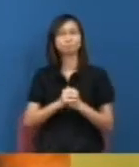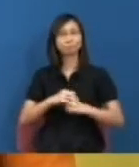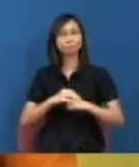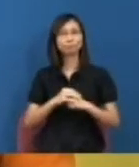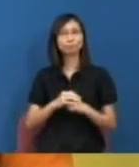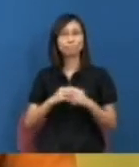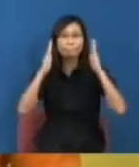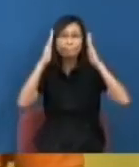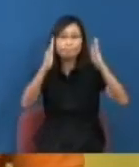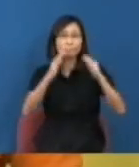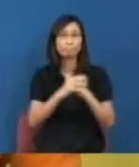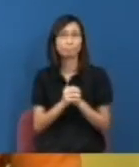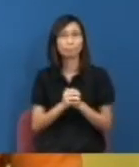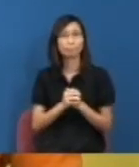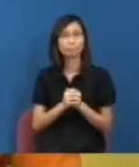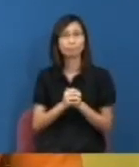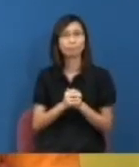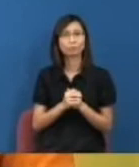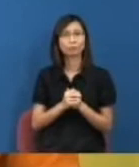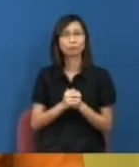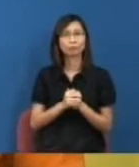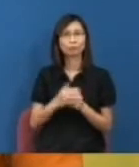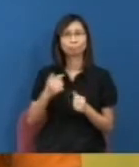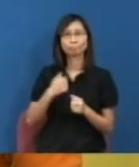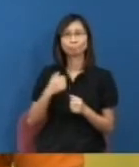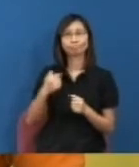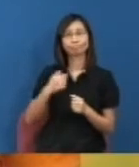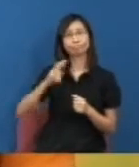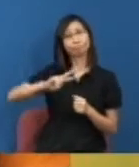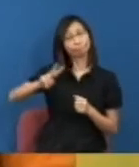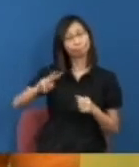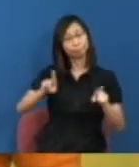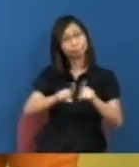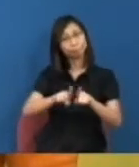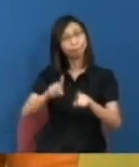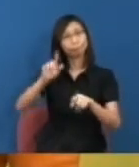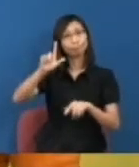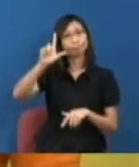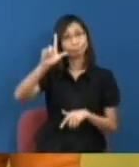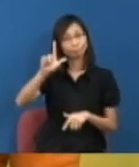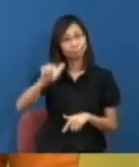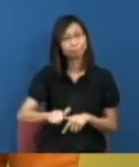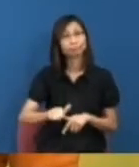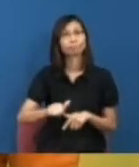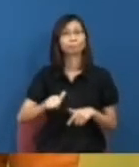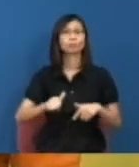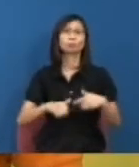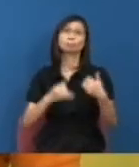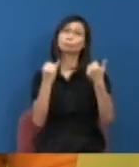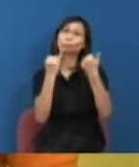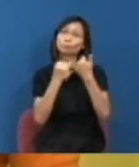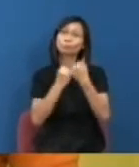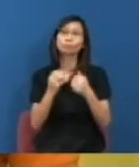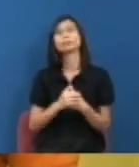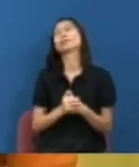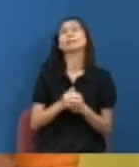留意的地方可以這樣說我和你都是舊身崔慧行特別是在香港大學政治及